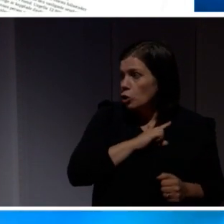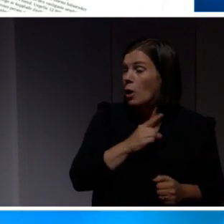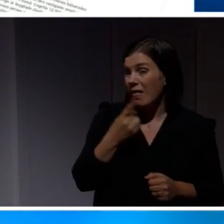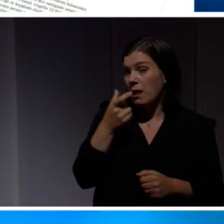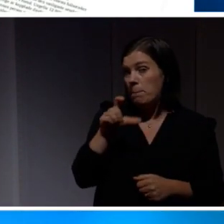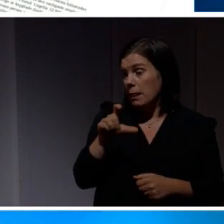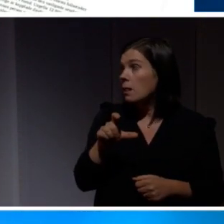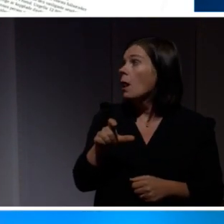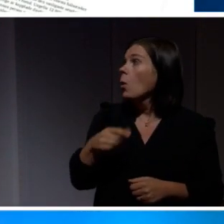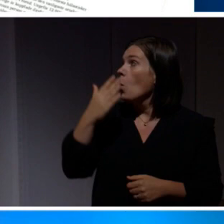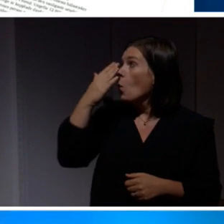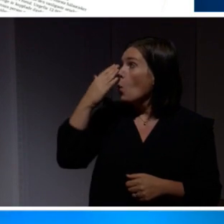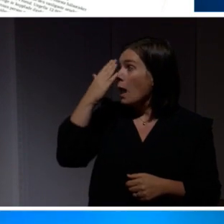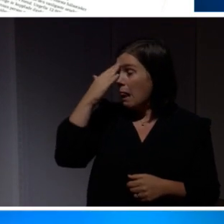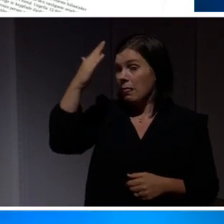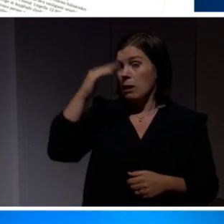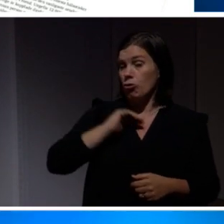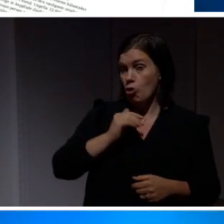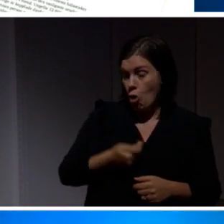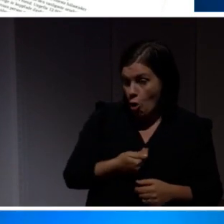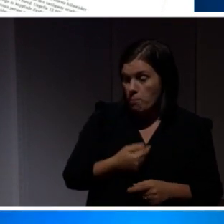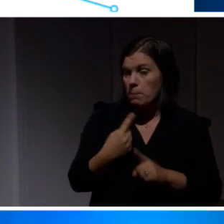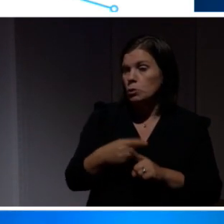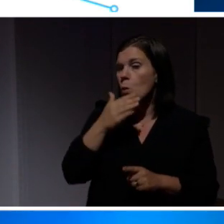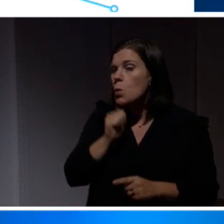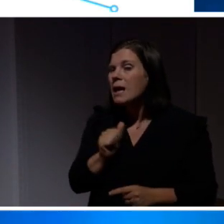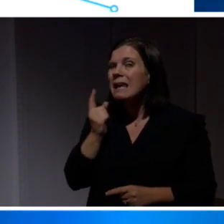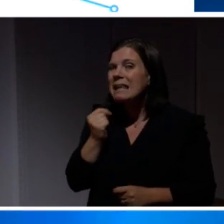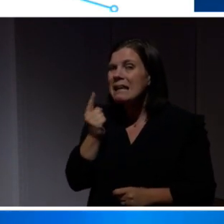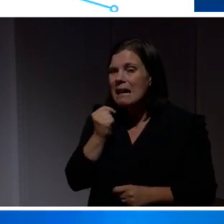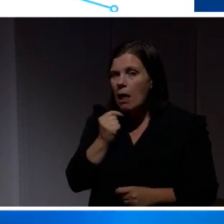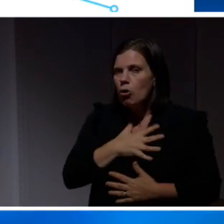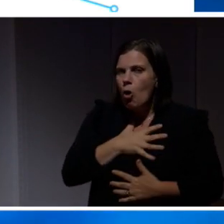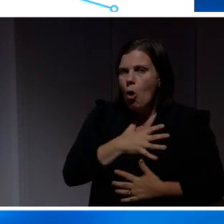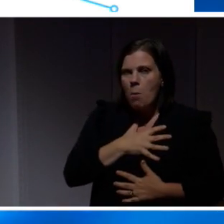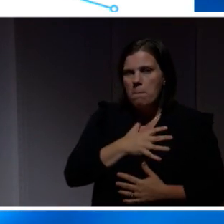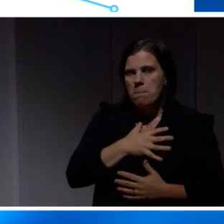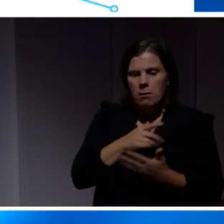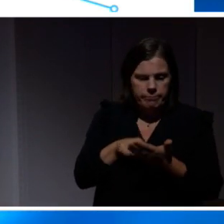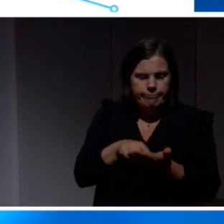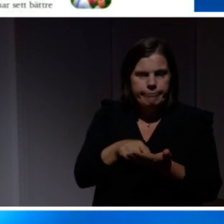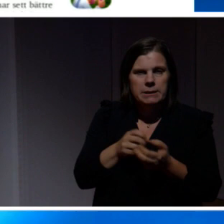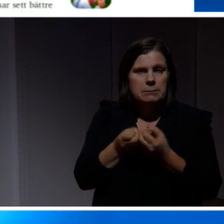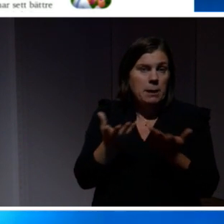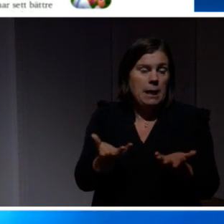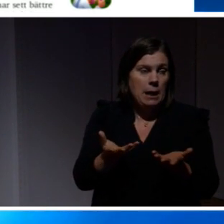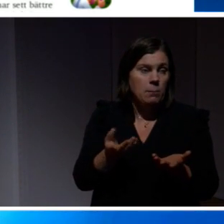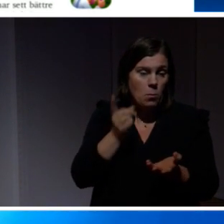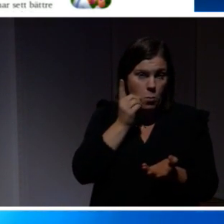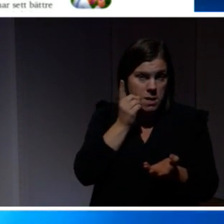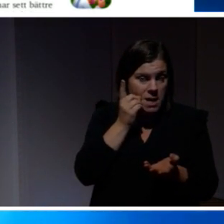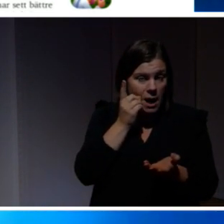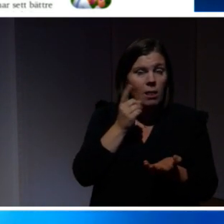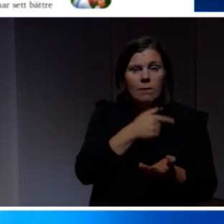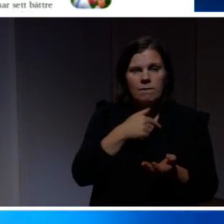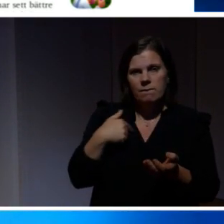det. Vi vet att äldre damer och unga killar gillar att spela spel på sina telefoner. Så det kör vi